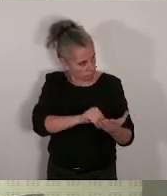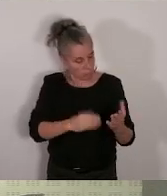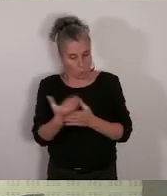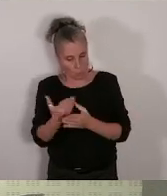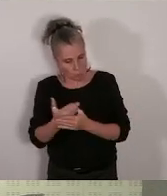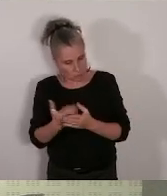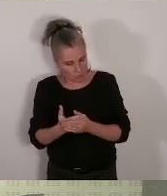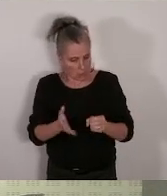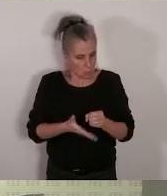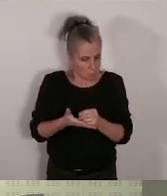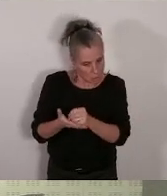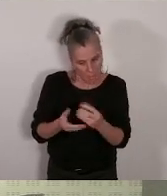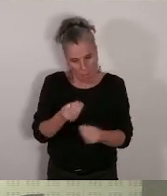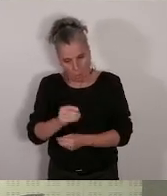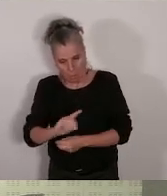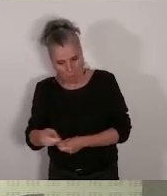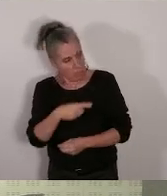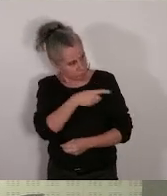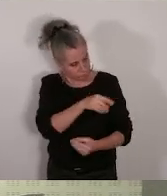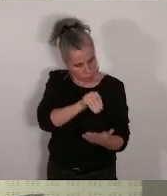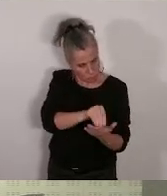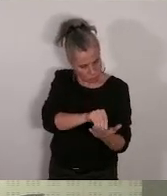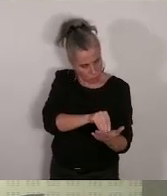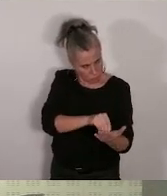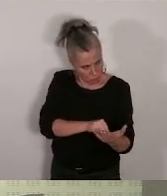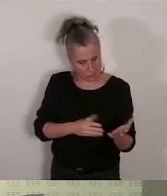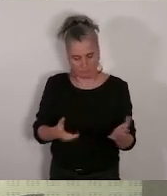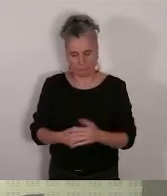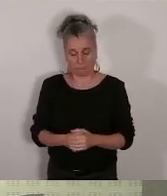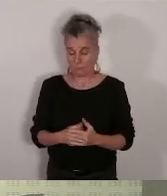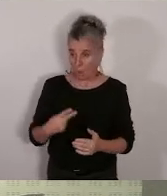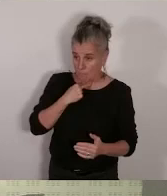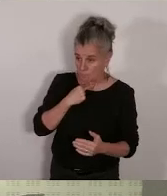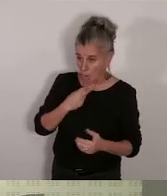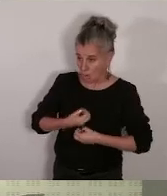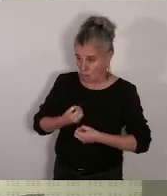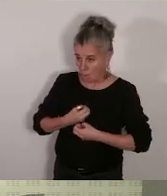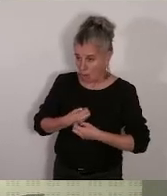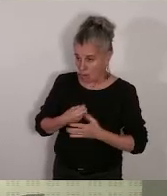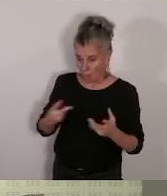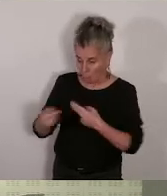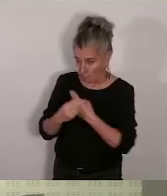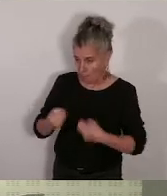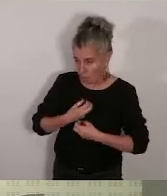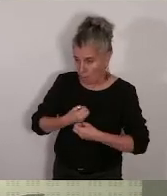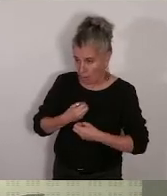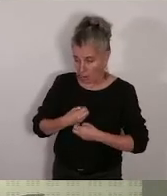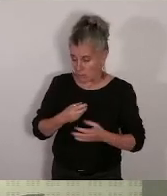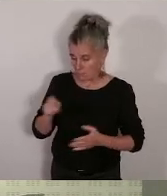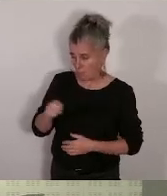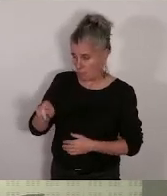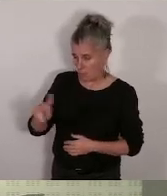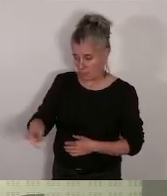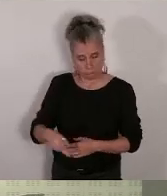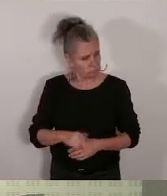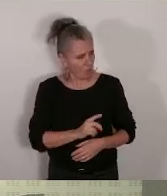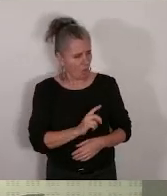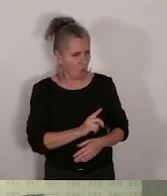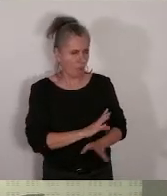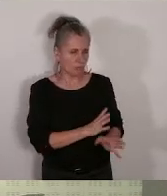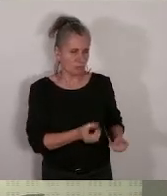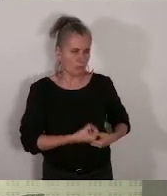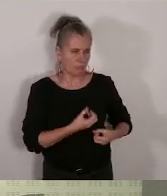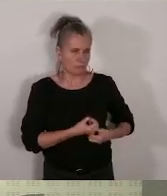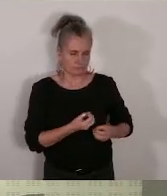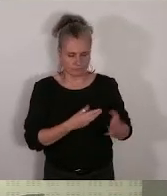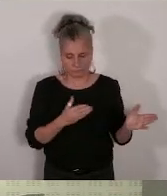soutenez ou pas. Y a-t-il des abstentions ? Vous me bloquez la parole. C'est pas normal. Non, pas trop. Bah oui, forcément. Avis favorable du Conseil